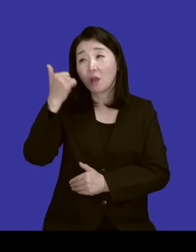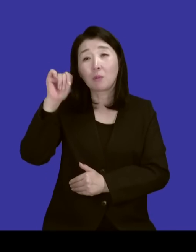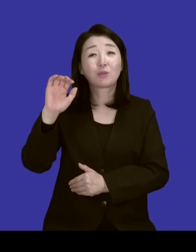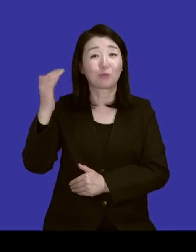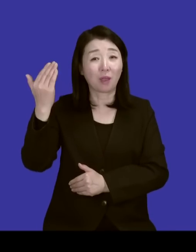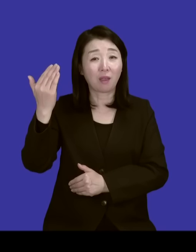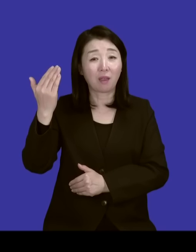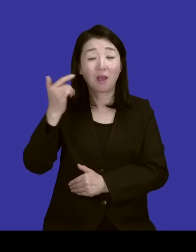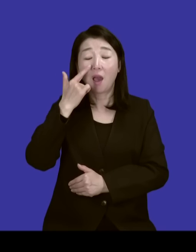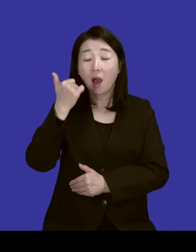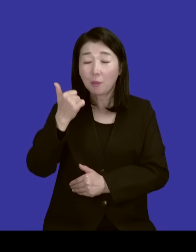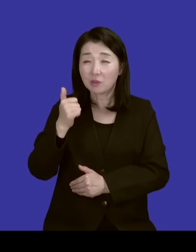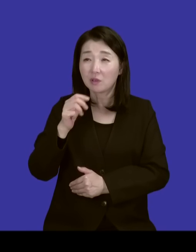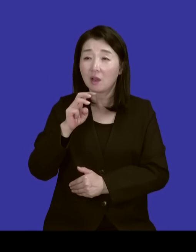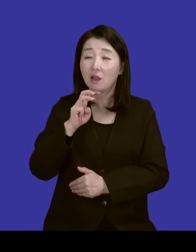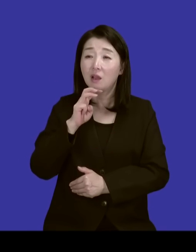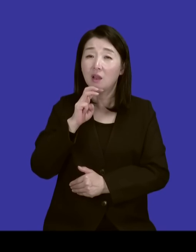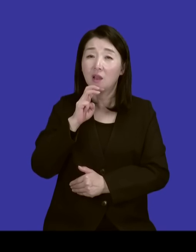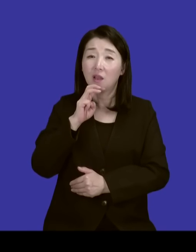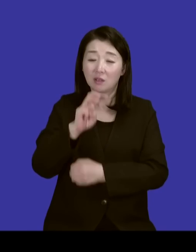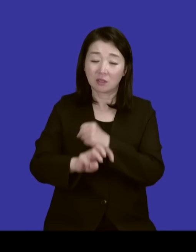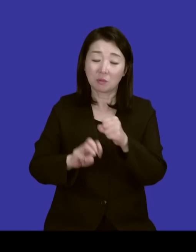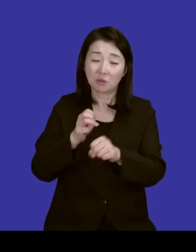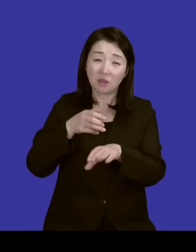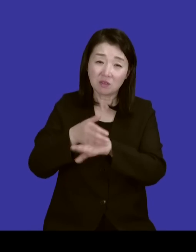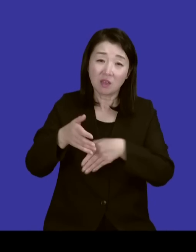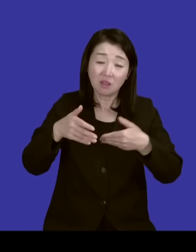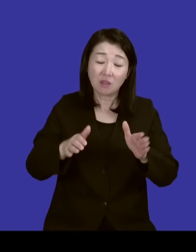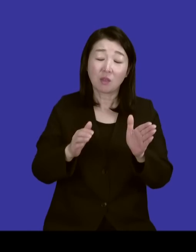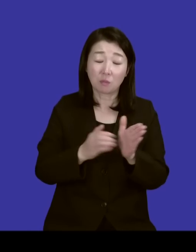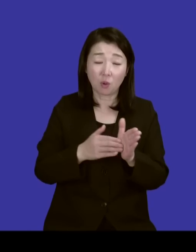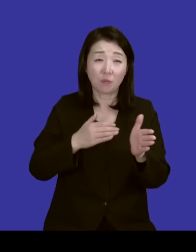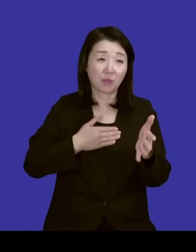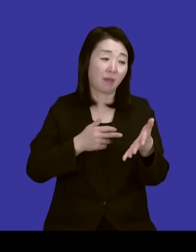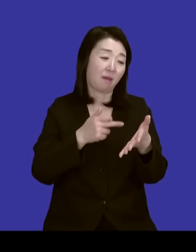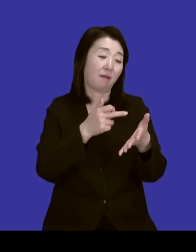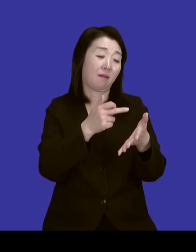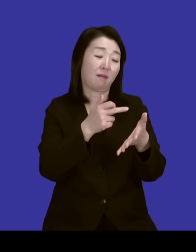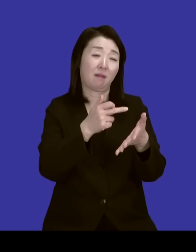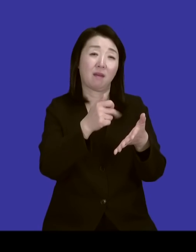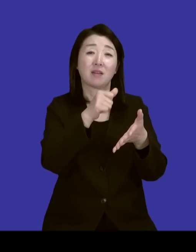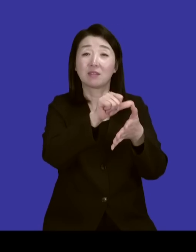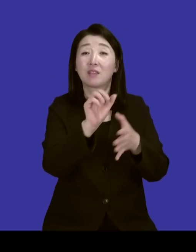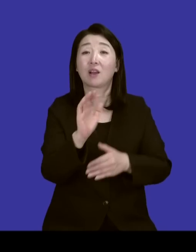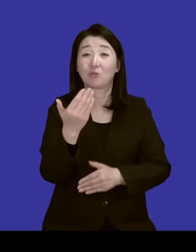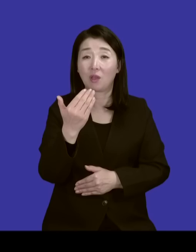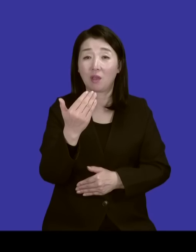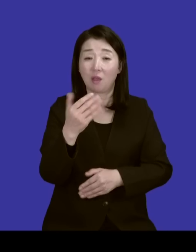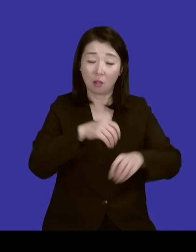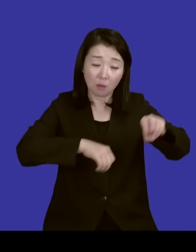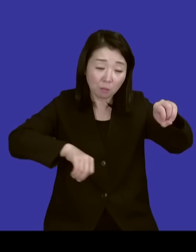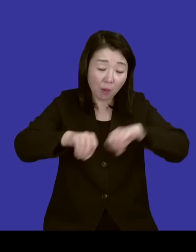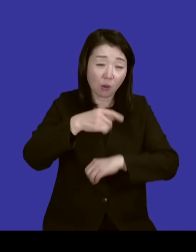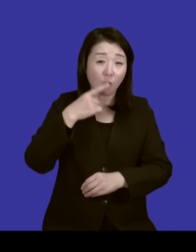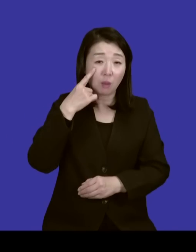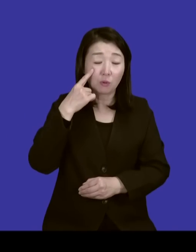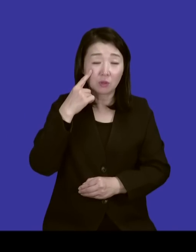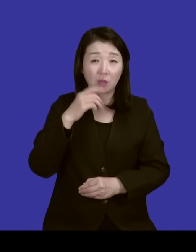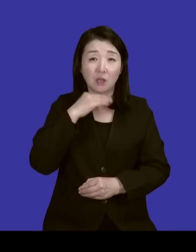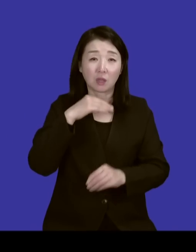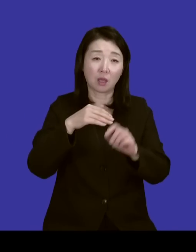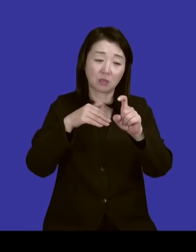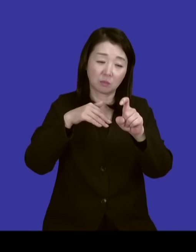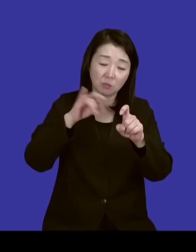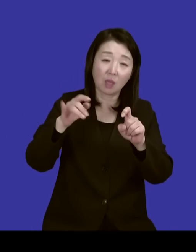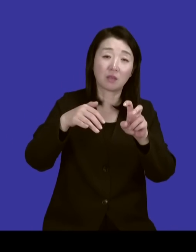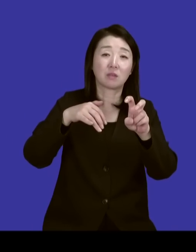아버지가 만약에 60년 늦게 태어났으면 제 지금 큰 애가 되는 거고 그렇게 바꿔놓은 걸 생각하니까 10대가 있었고